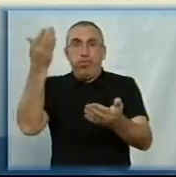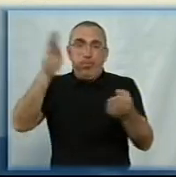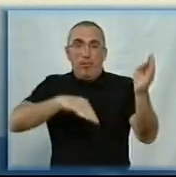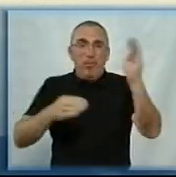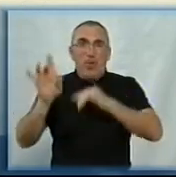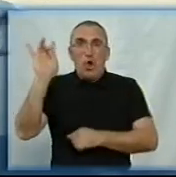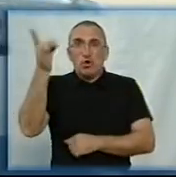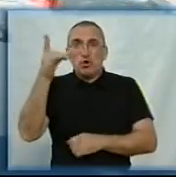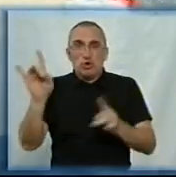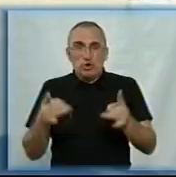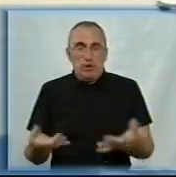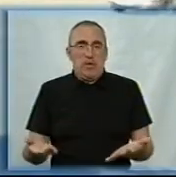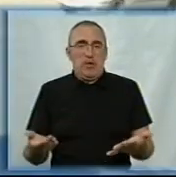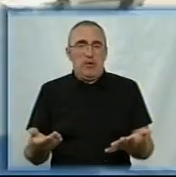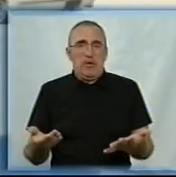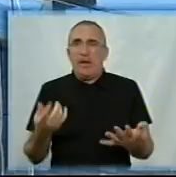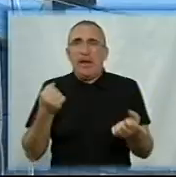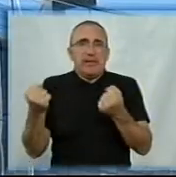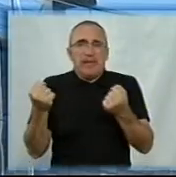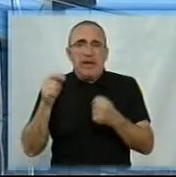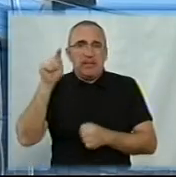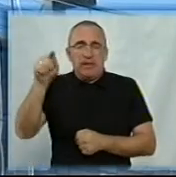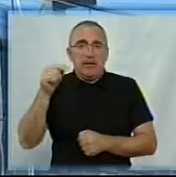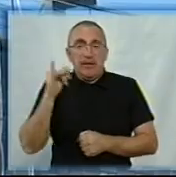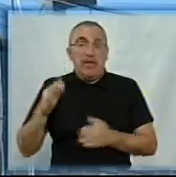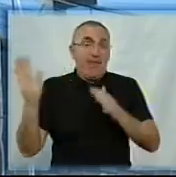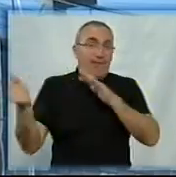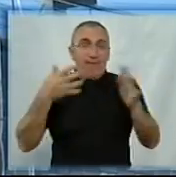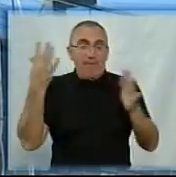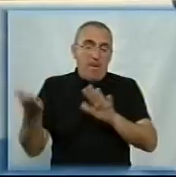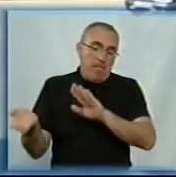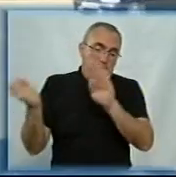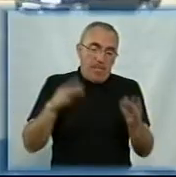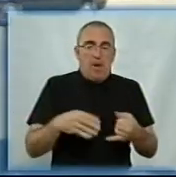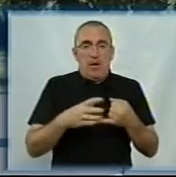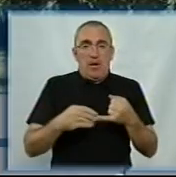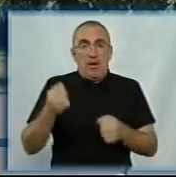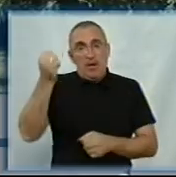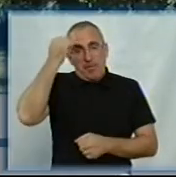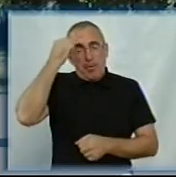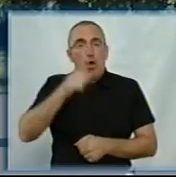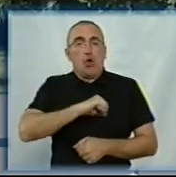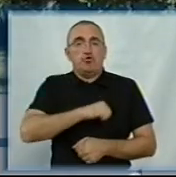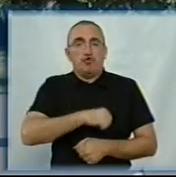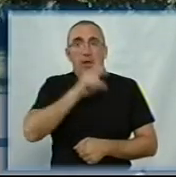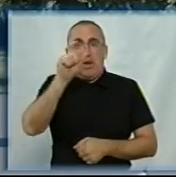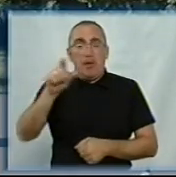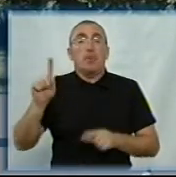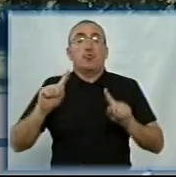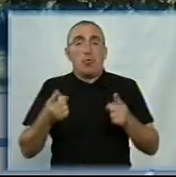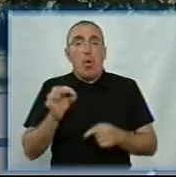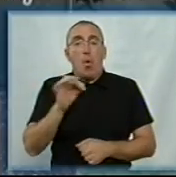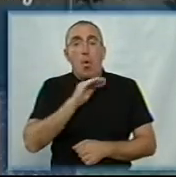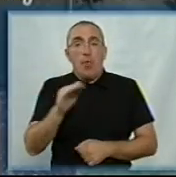вони не тримаються там, і від вітру вони падають на землю. Пам'ятник чекістам. Чому чекістам?